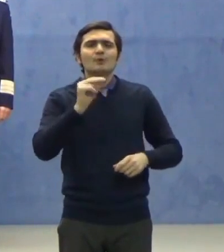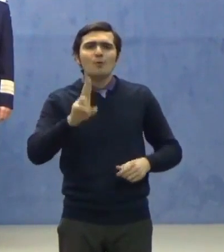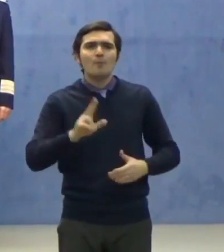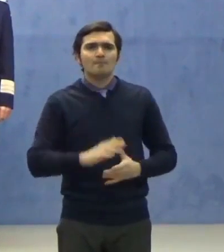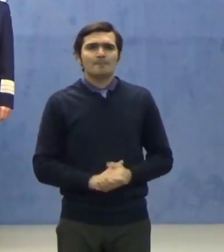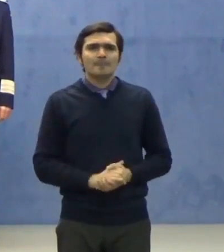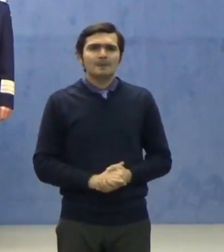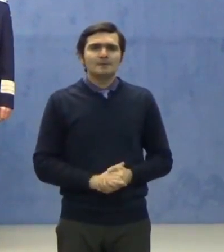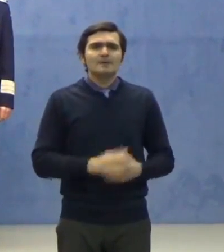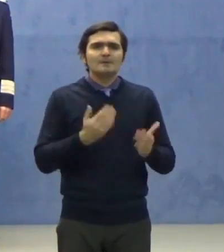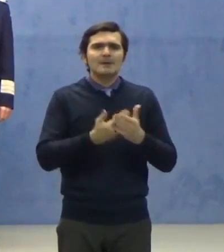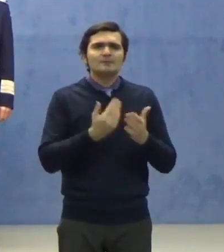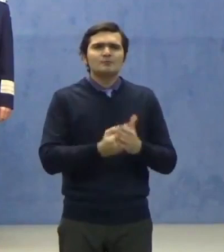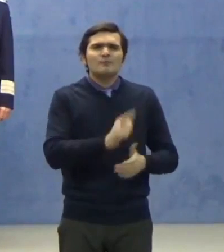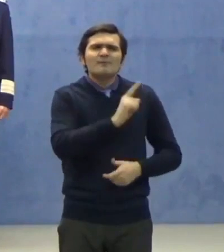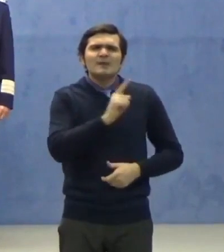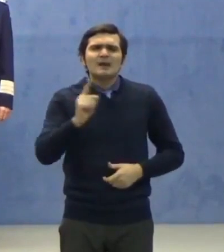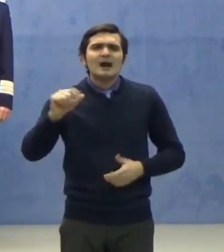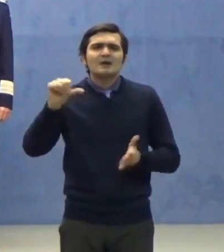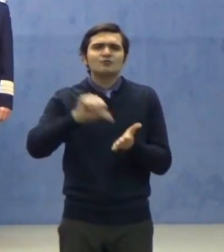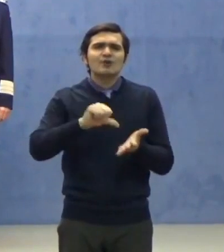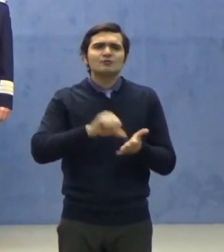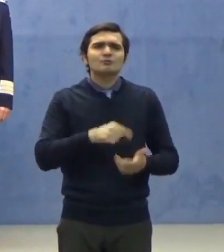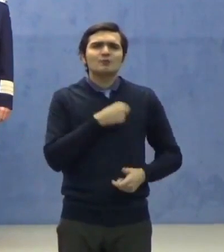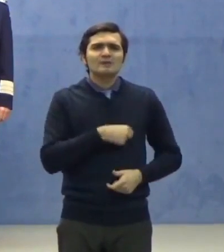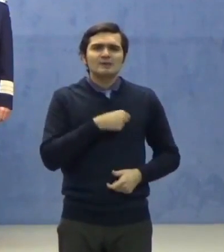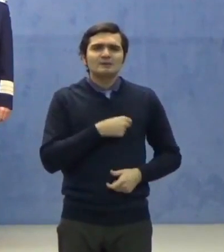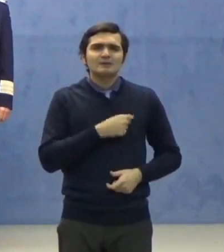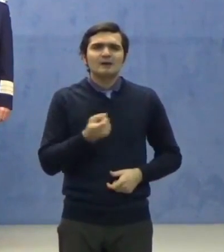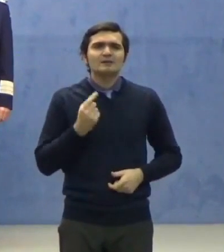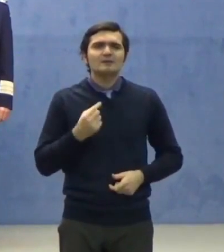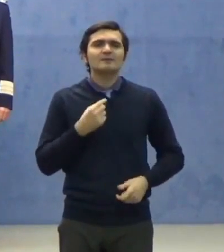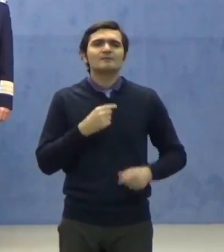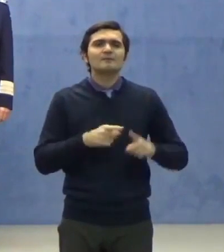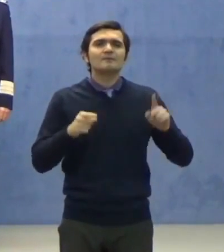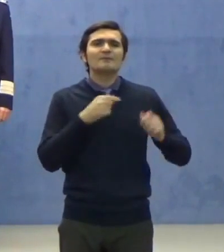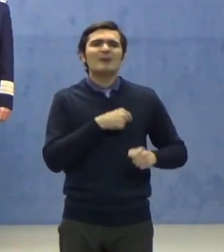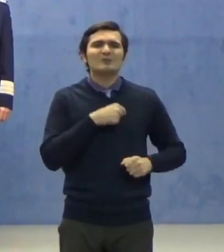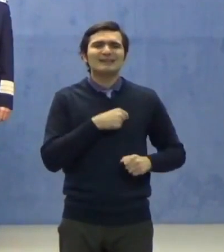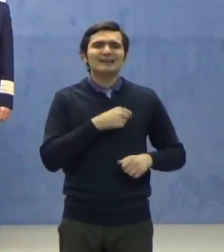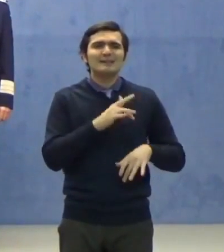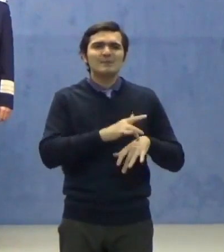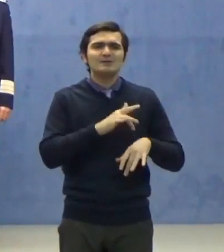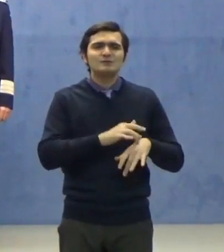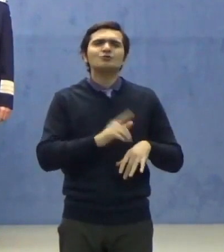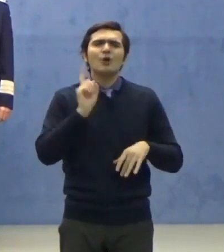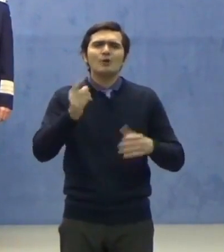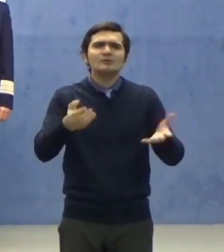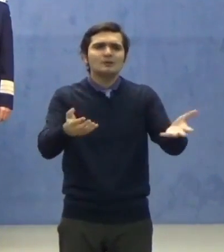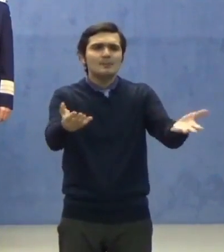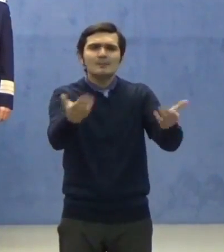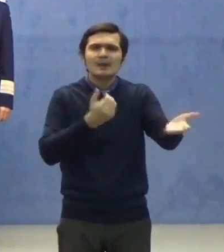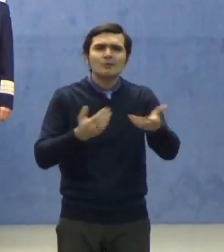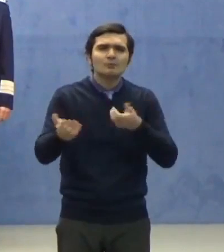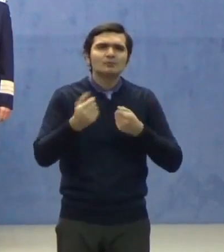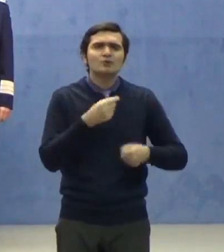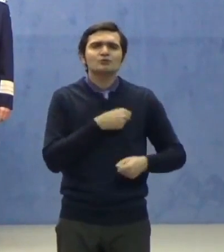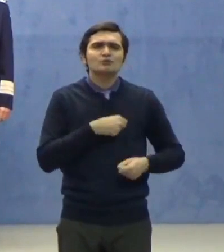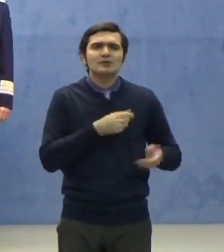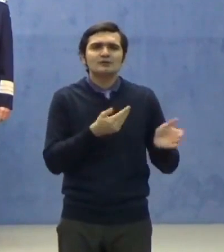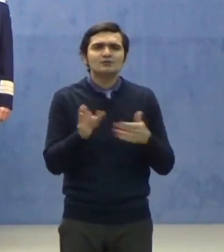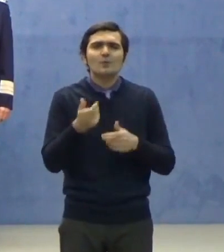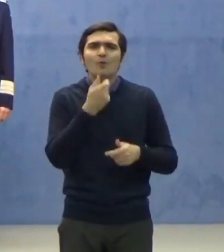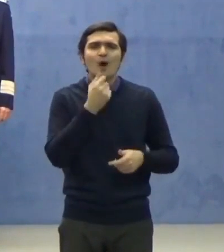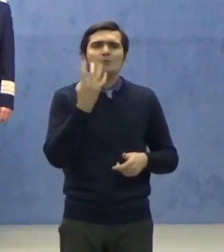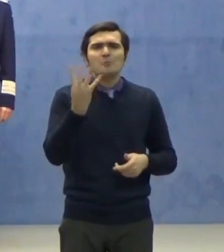nivelul fiecărui centru universitar din cadrul facultăților de medicină vor fi recrutați studenți începând cu cei din anul 4 pe